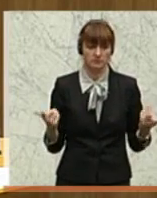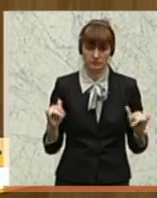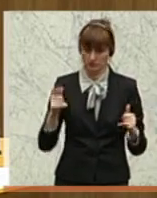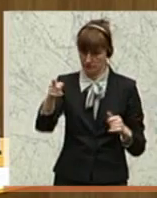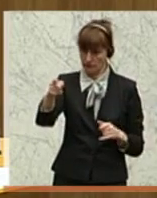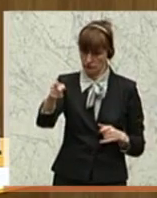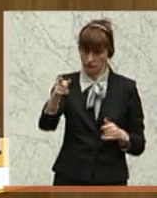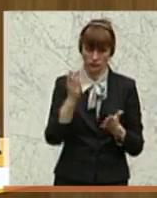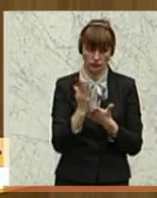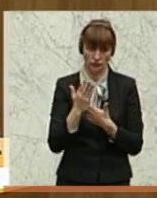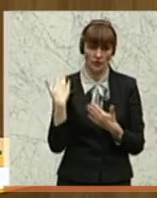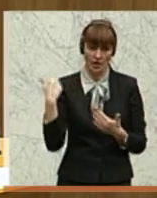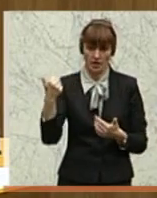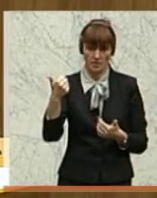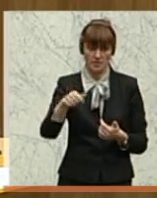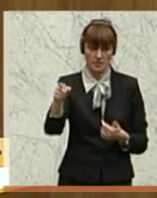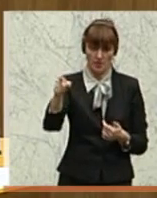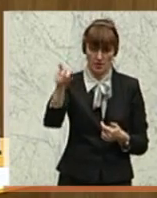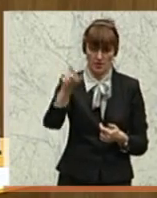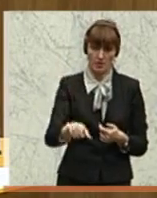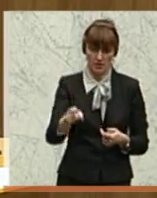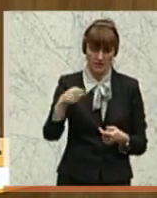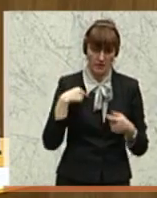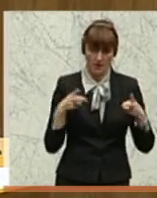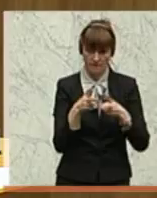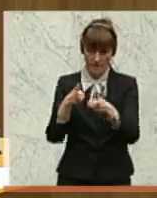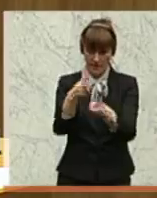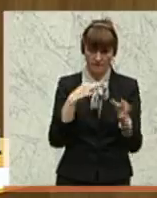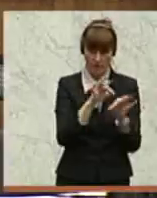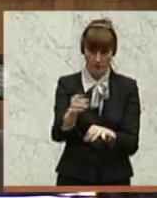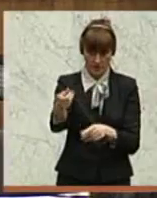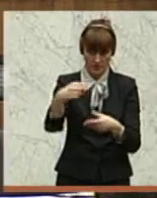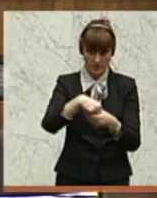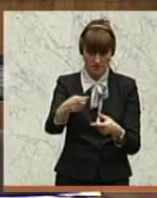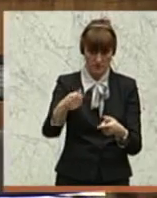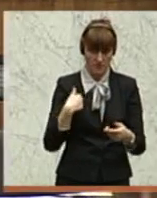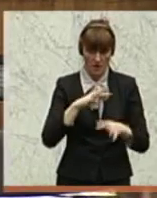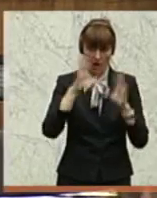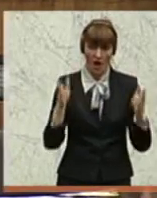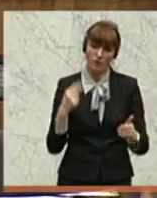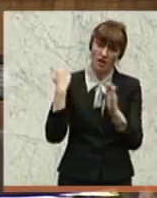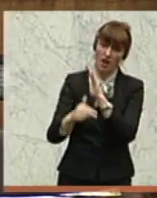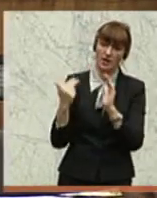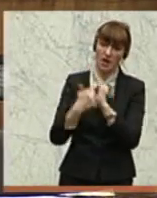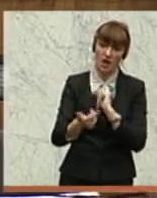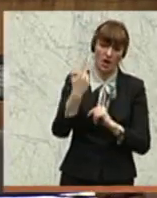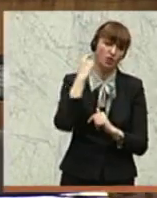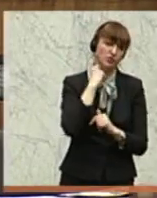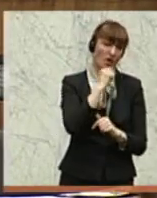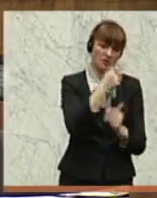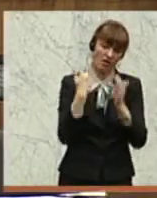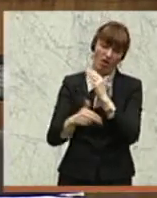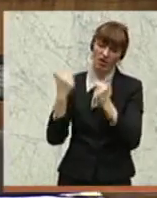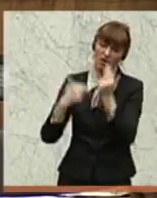waren natürlich diejenigen, die diesen Weg bereitet hat. Da gibt es haufenweise Klagen aus Kärnten über das, was da